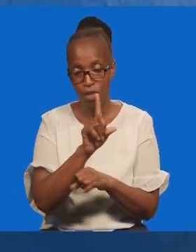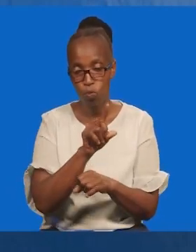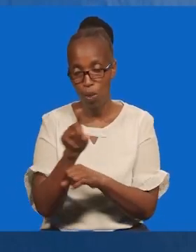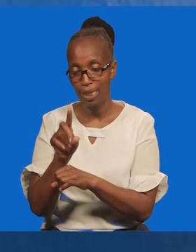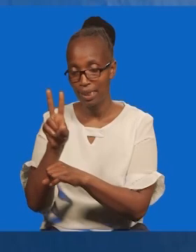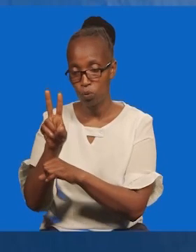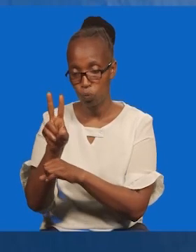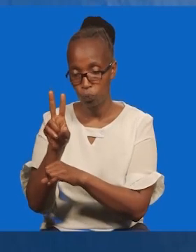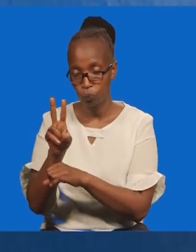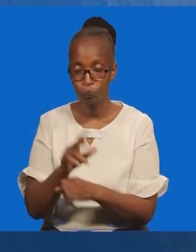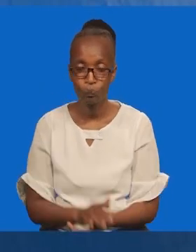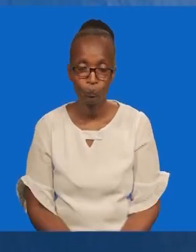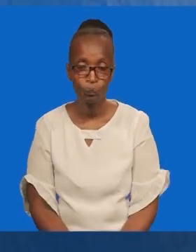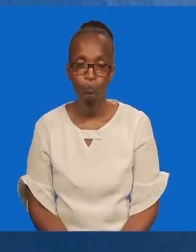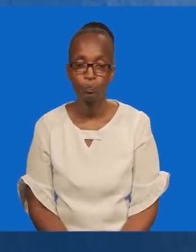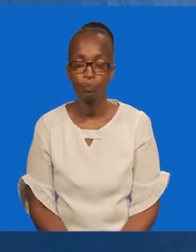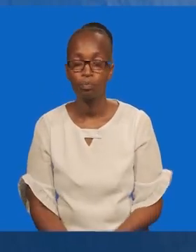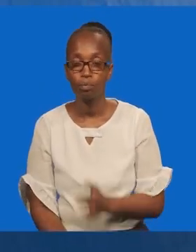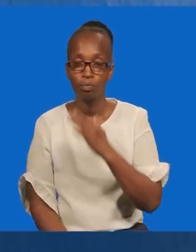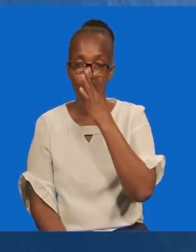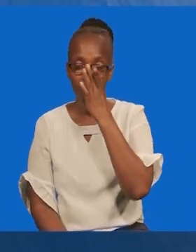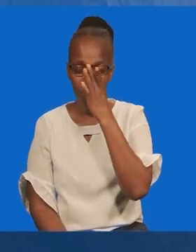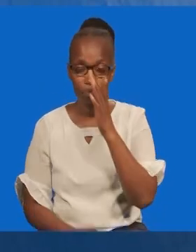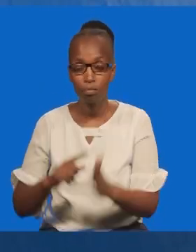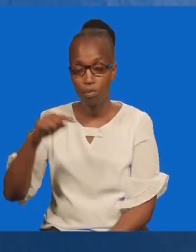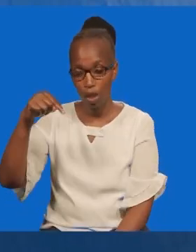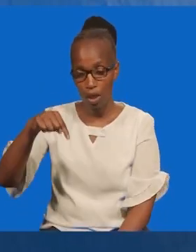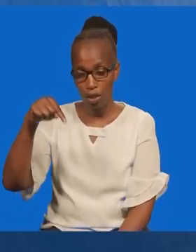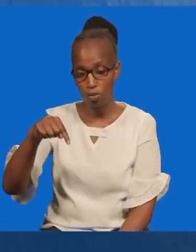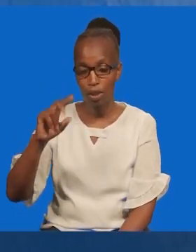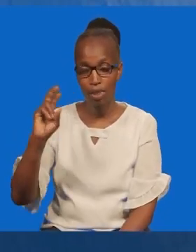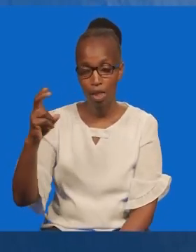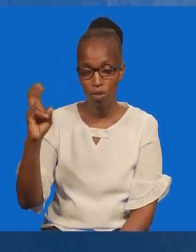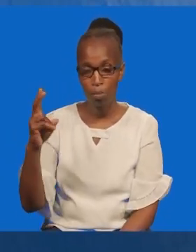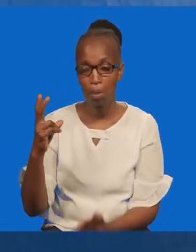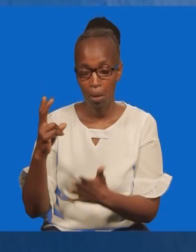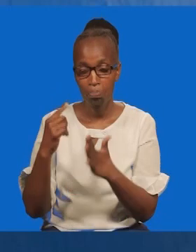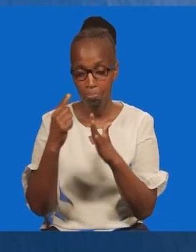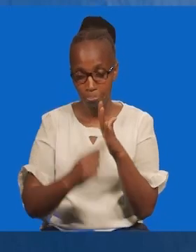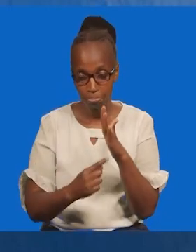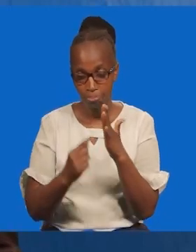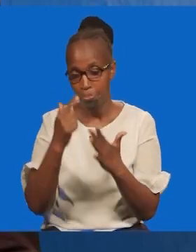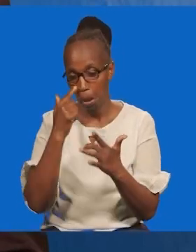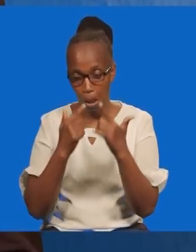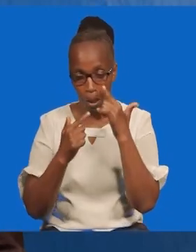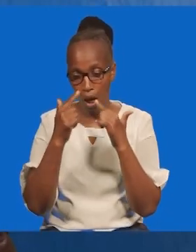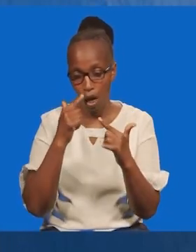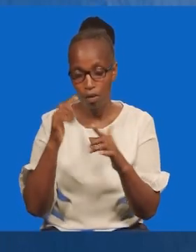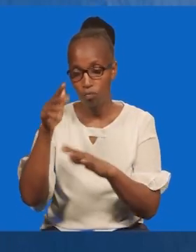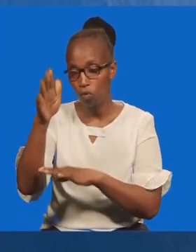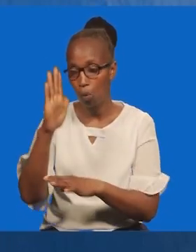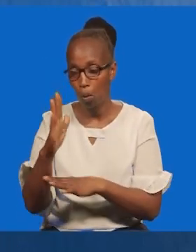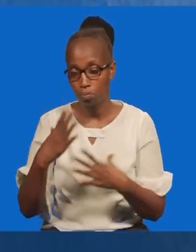na wapili. Na itasoma katika jina la Yesu Kristo. Hababu maanda yetu, maanda yetu asubu ya leo ni kwamba